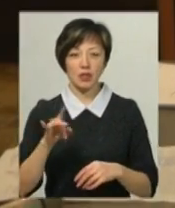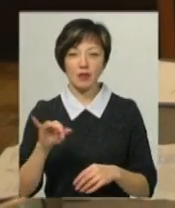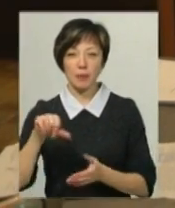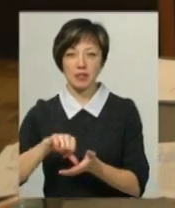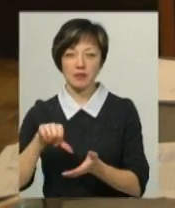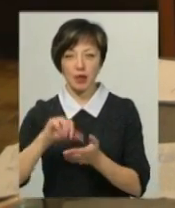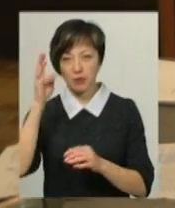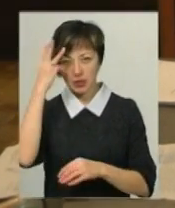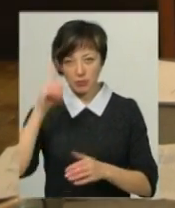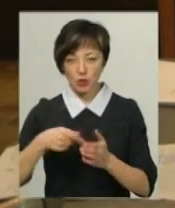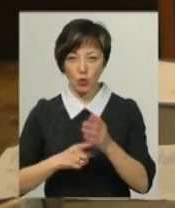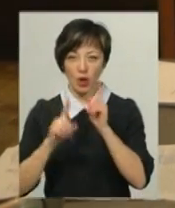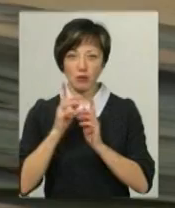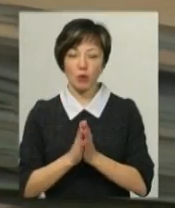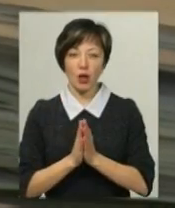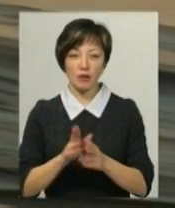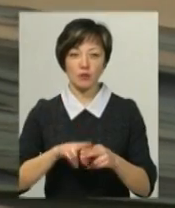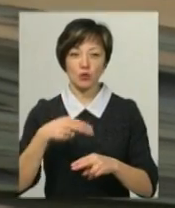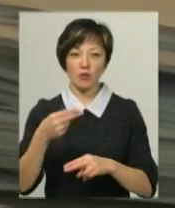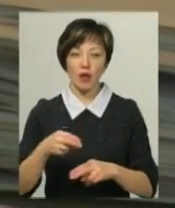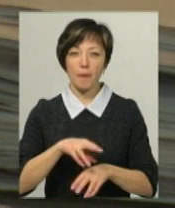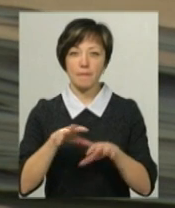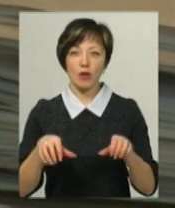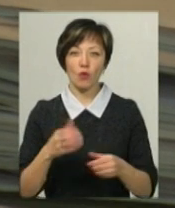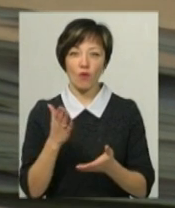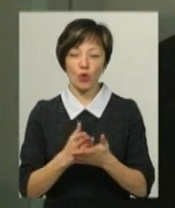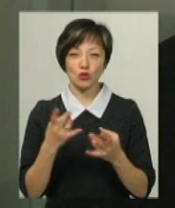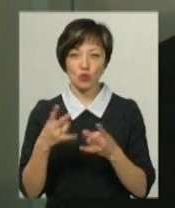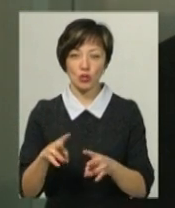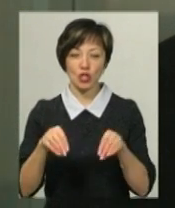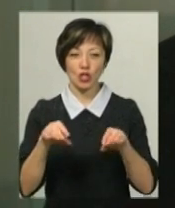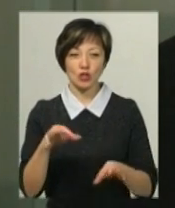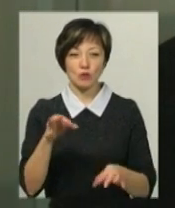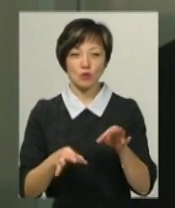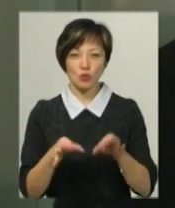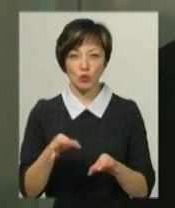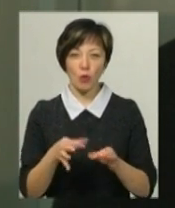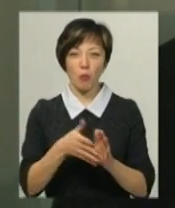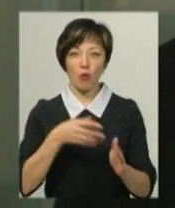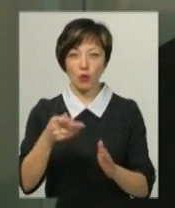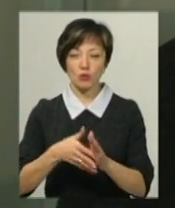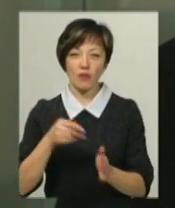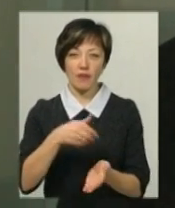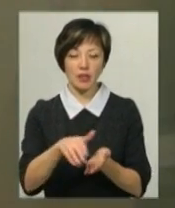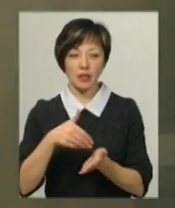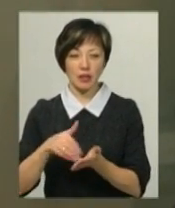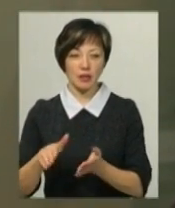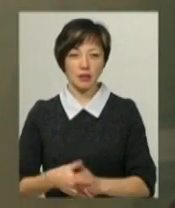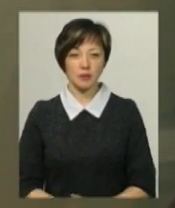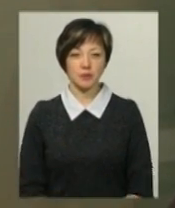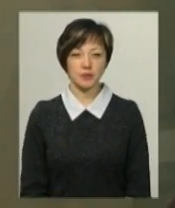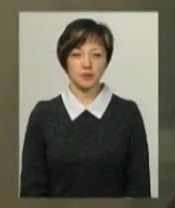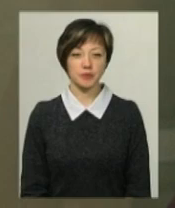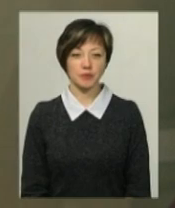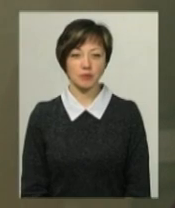представників Хмельницької міської ради з проханням відшкодування майнової шкоди. За рішенням суду цивільні позови відхилені. Анастасія Олексюк, Віктор